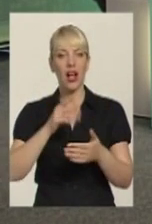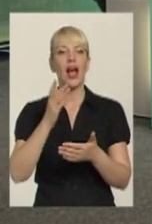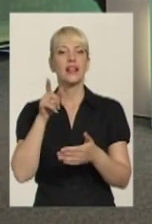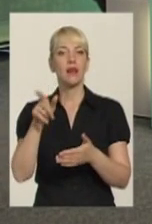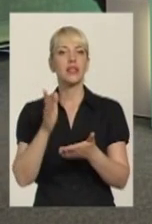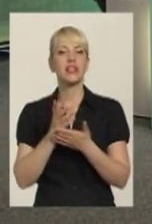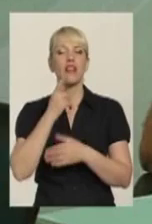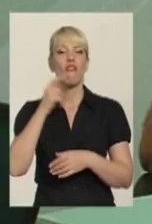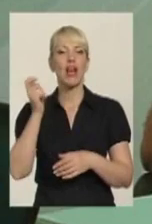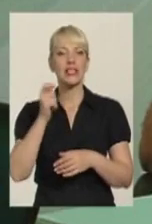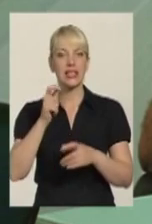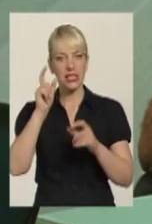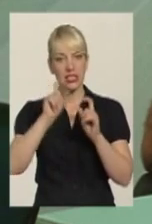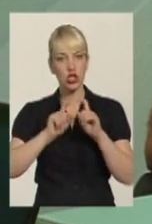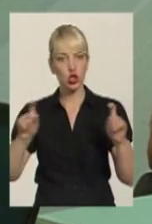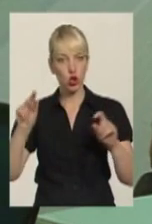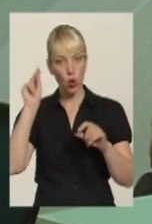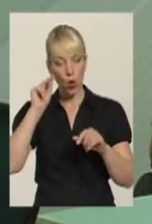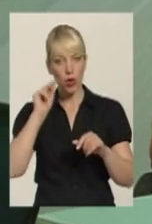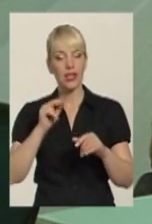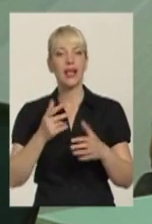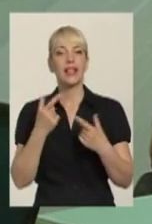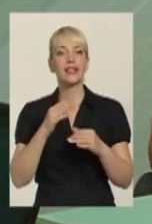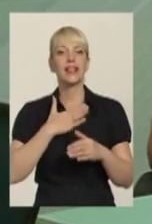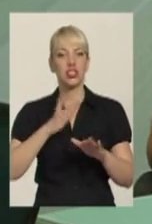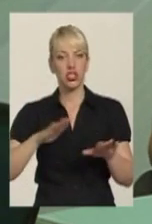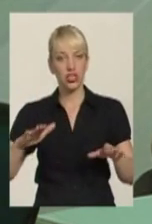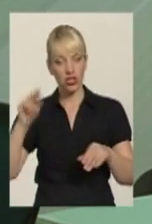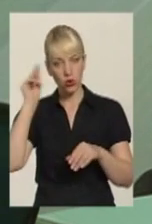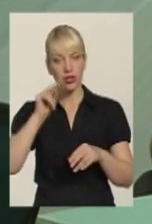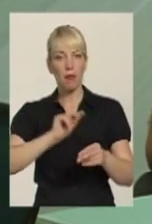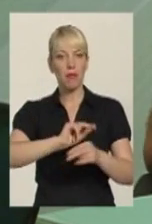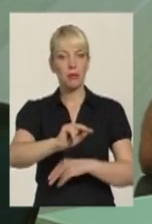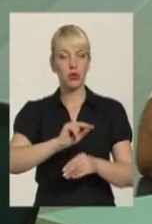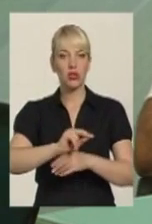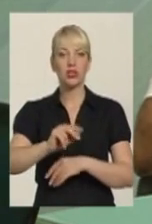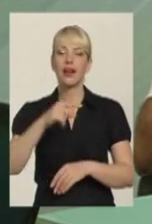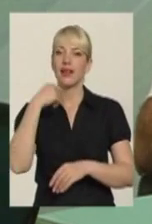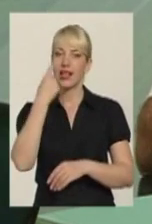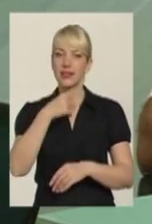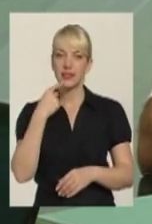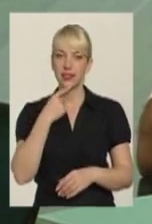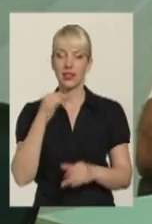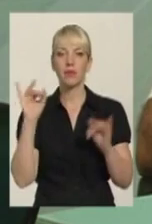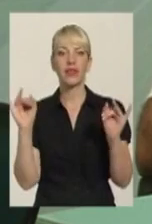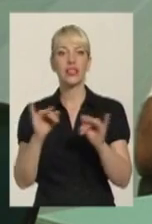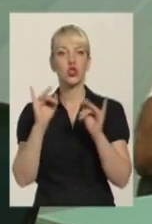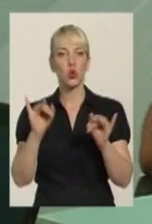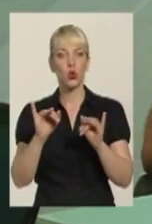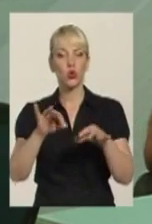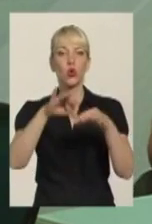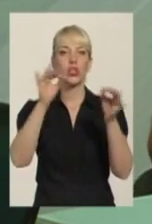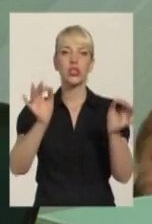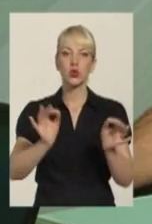которых учатся наші діти, в которых преподають і уроки языка, історії, і искусство, і